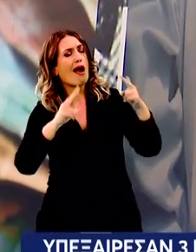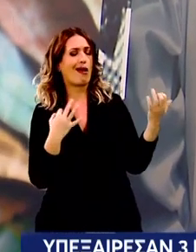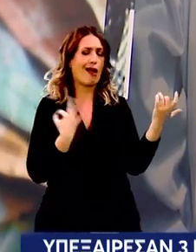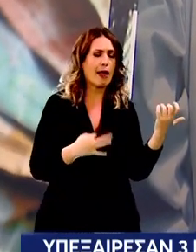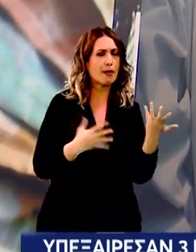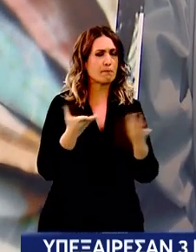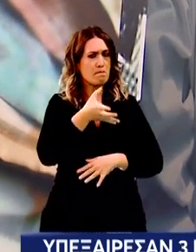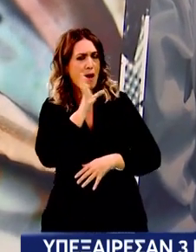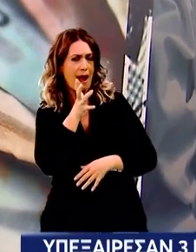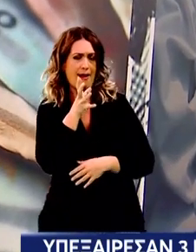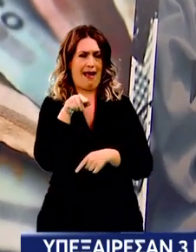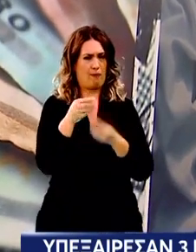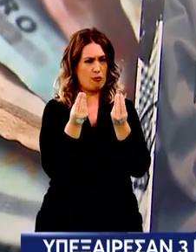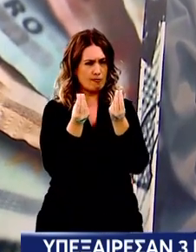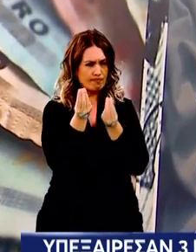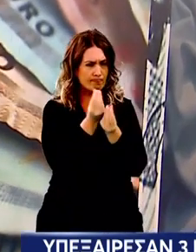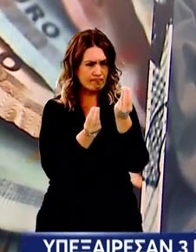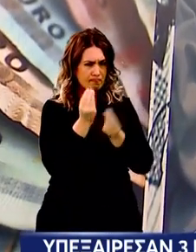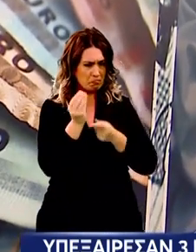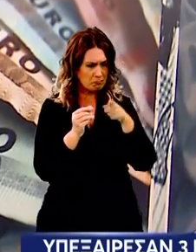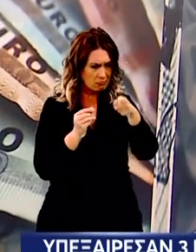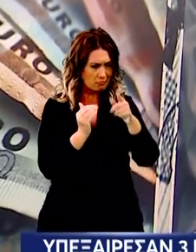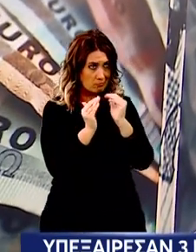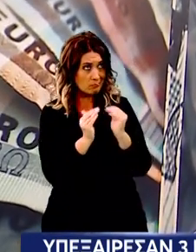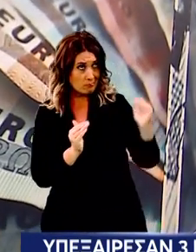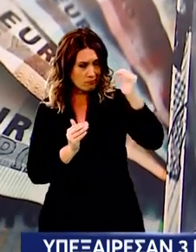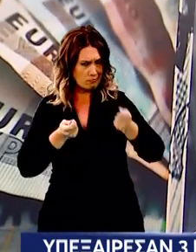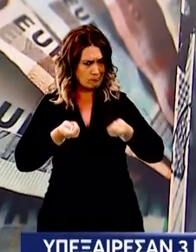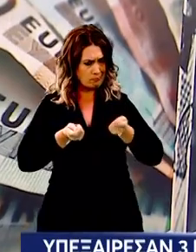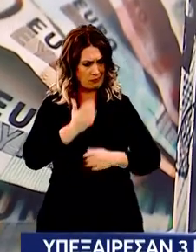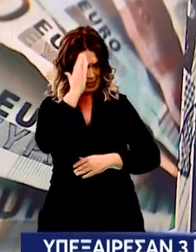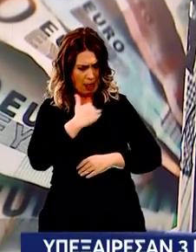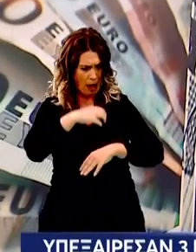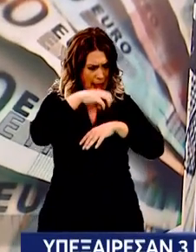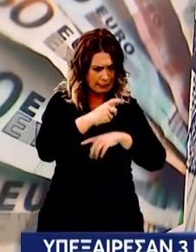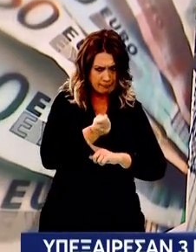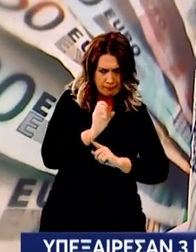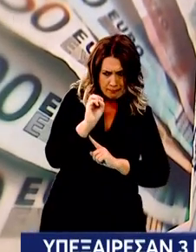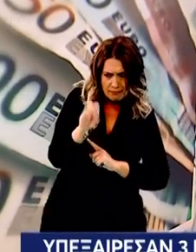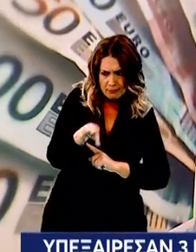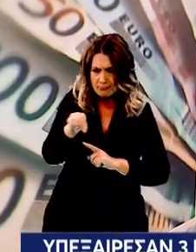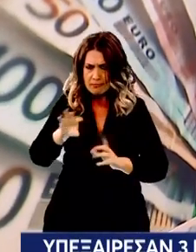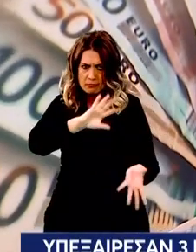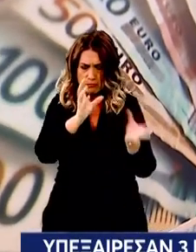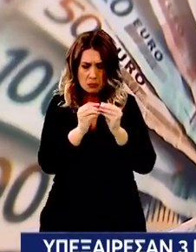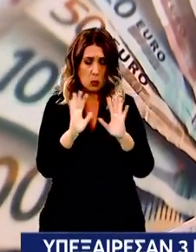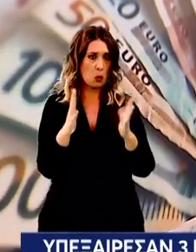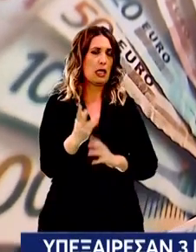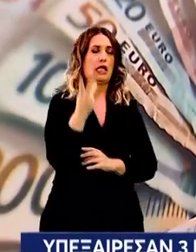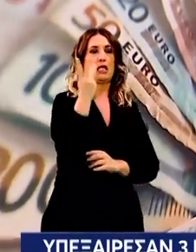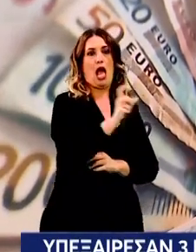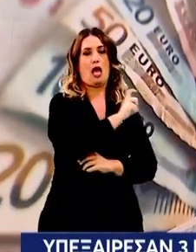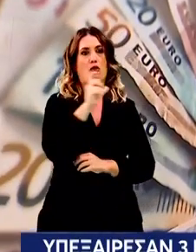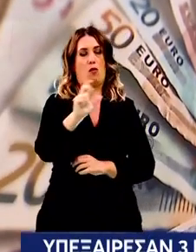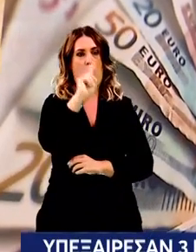καταλαβαίνει κανείς ότι αυτές οι εκροές χρημάτων οι οποίες υπολογίζονται σε 3 εκατομμύρια ευρώ η έρευνα είναι σε πύρια εξέλιξη,